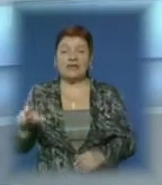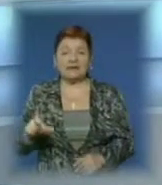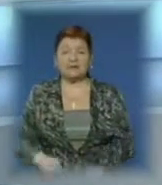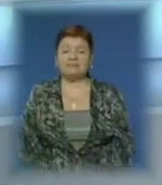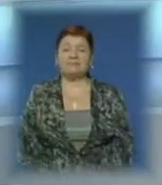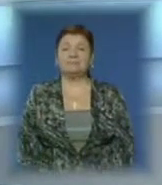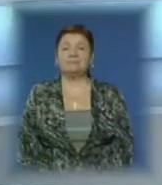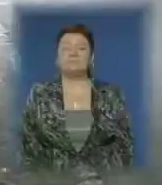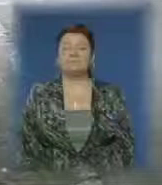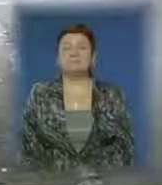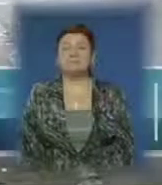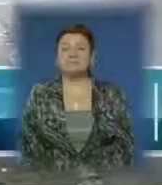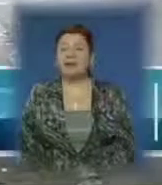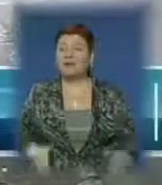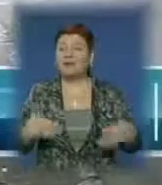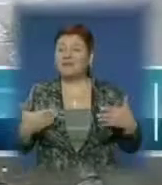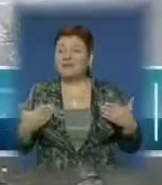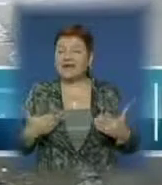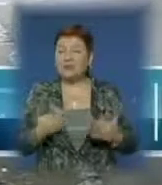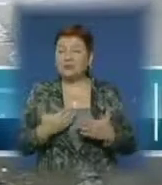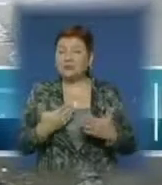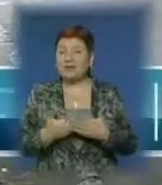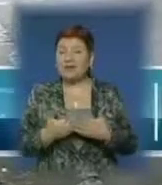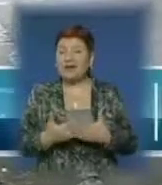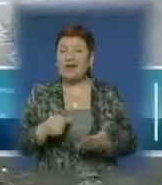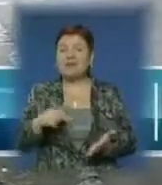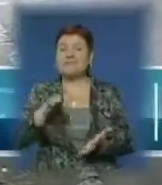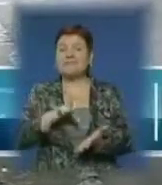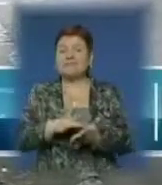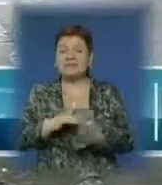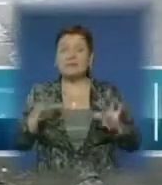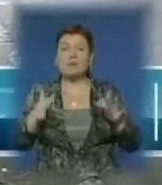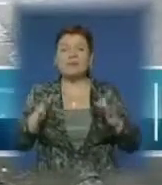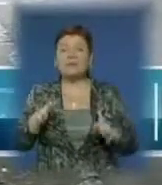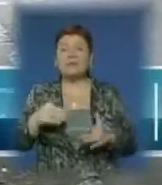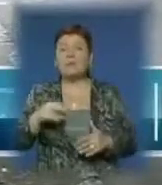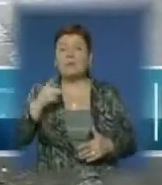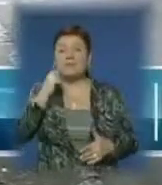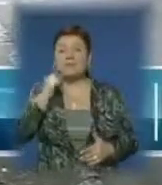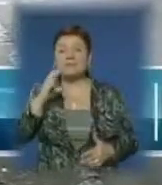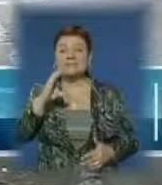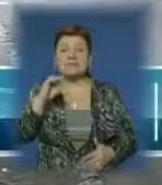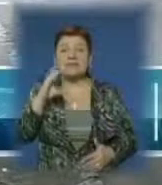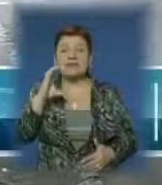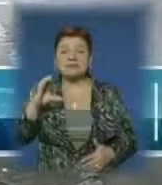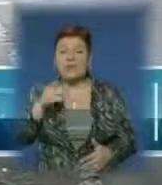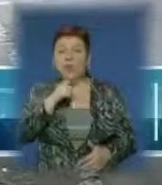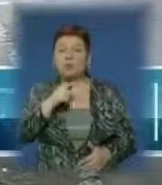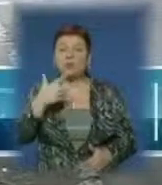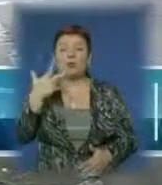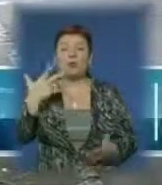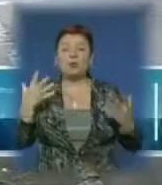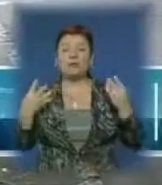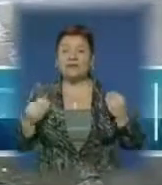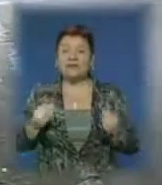Ярцева. Вітаю студія. Отже, знаходимося в епіцентрі подій на фестивалі «Медовий спас», який в Ужгороді триватиме протягом трьох днів.